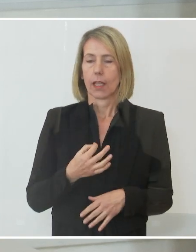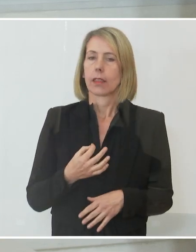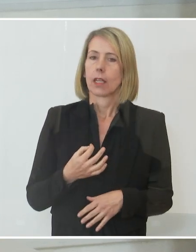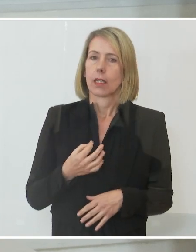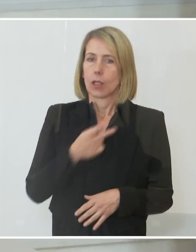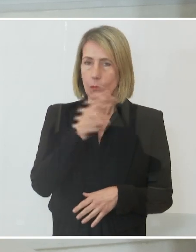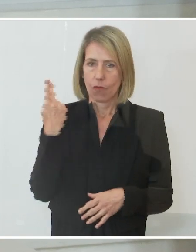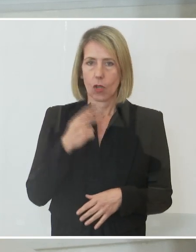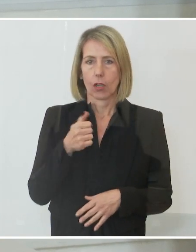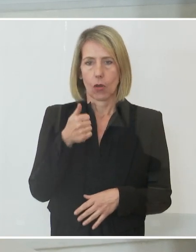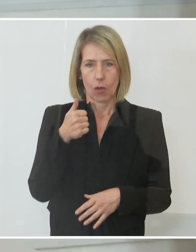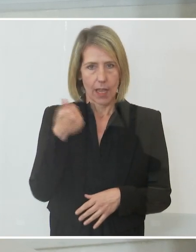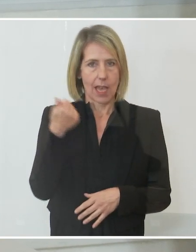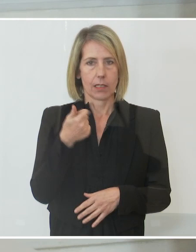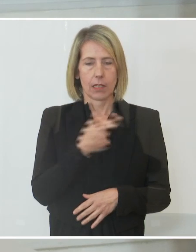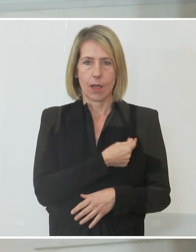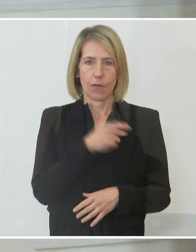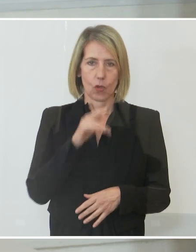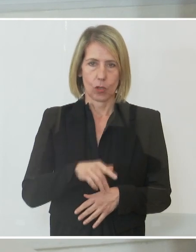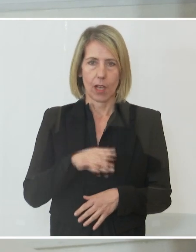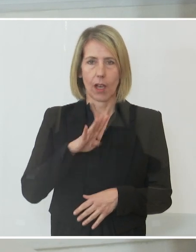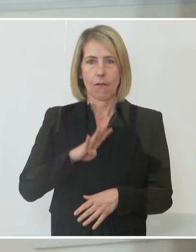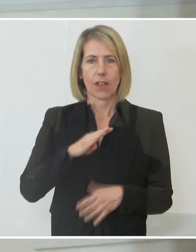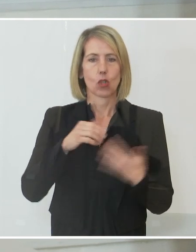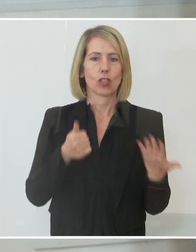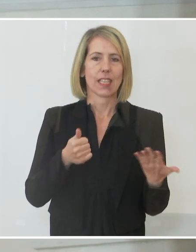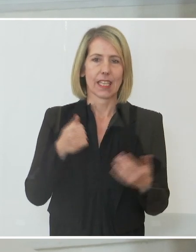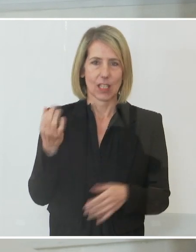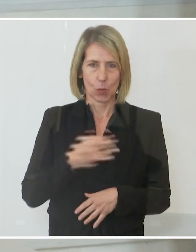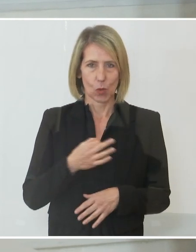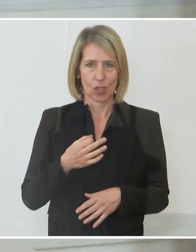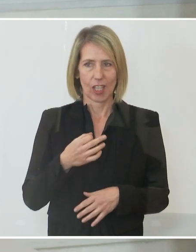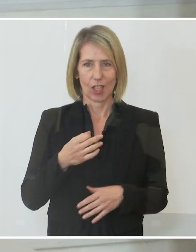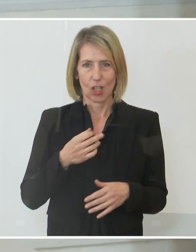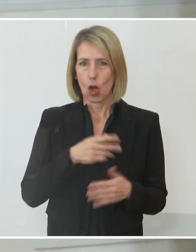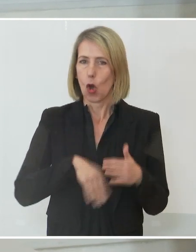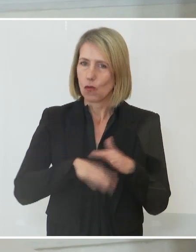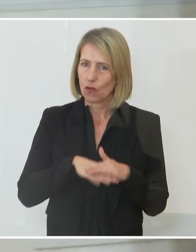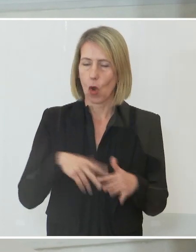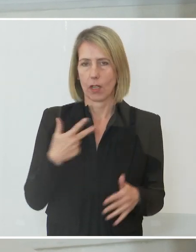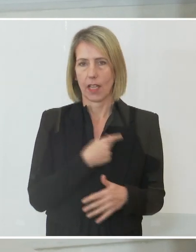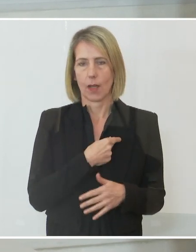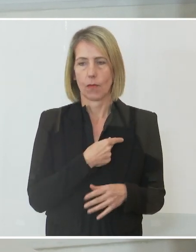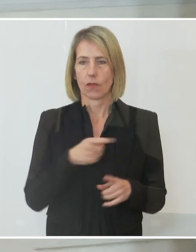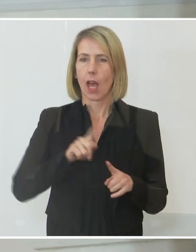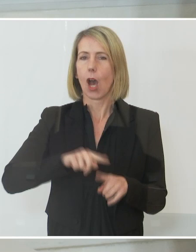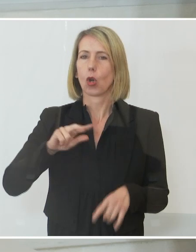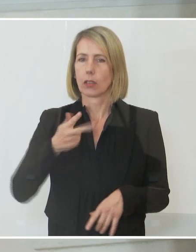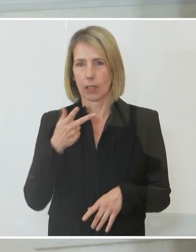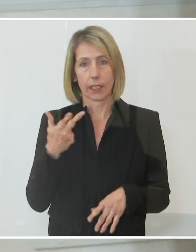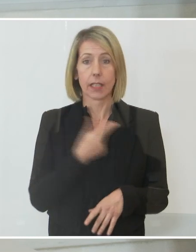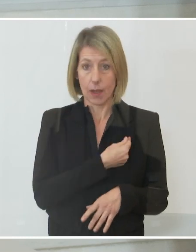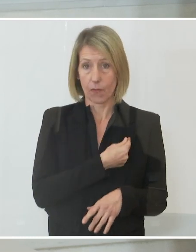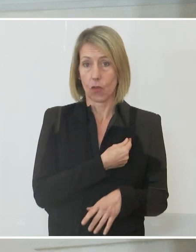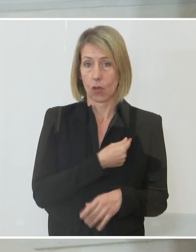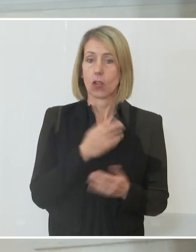Erststich, 64 Prozent der Bevölkerung vollständig geimpft. Es machen auch die Drittstiche sehr gute Fortsch